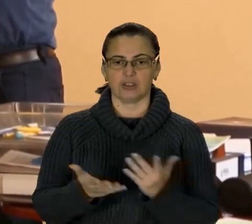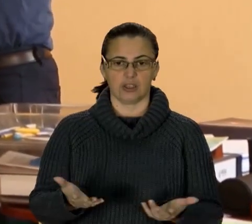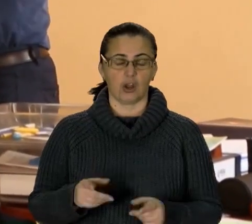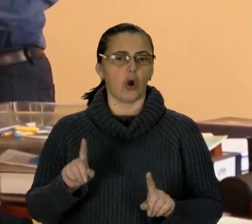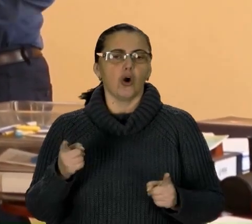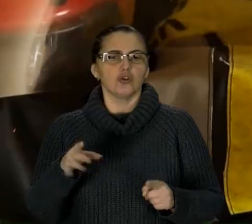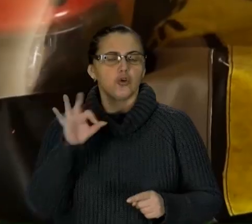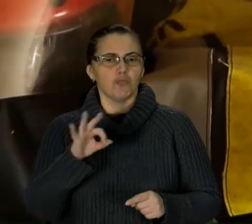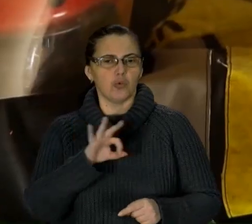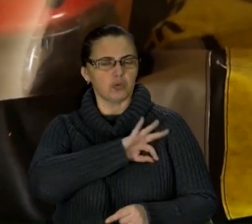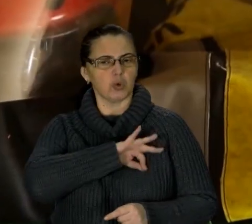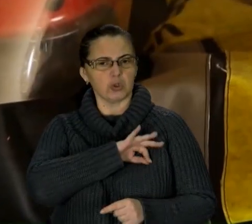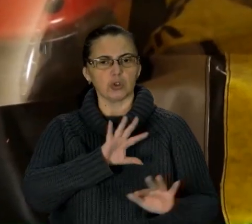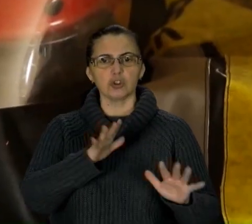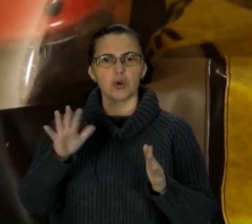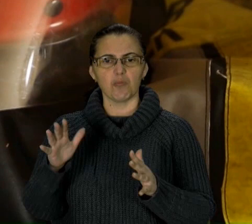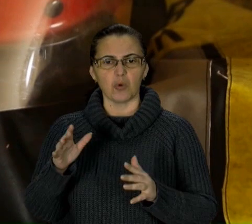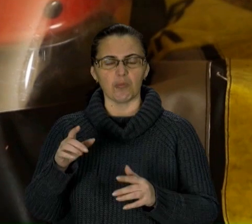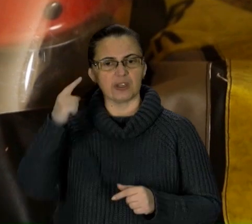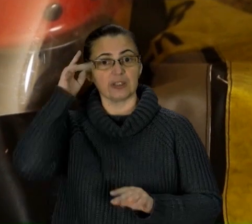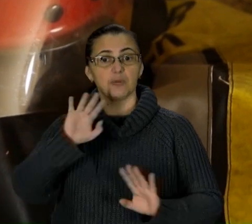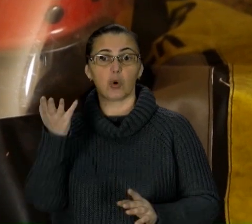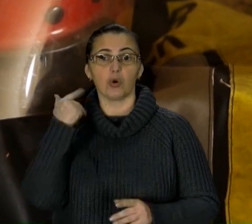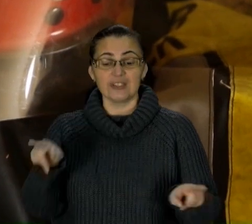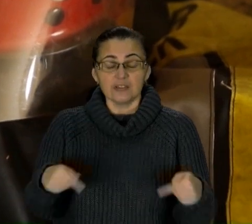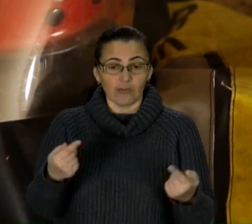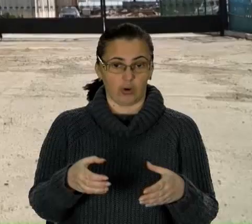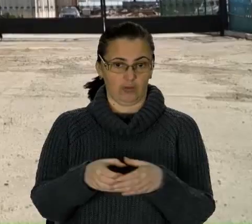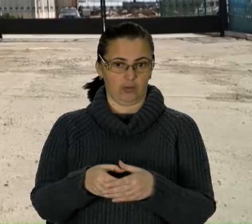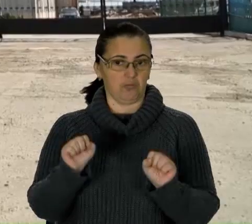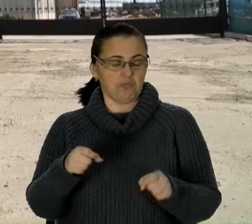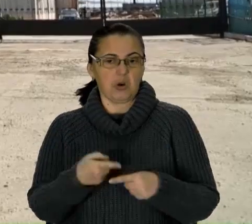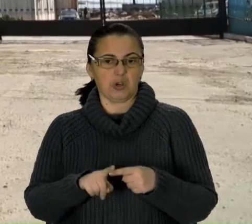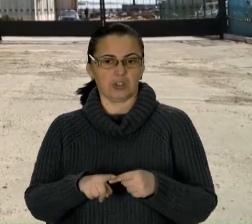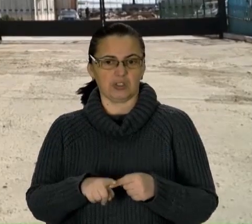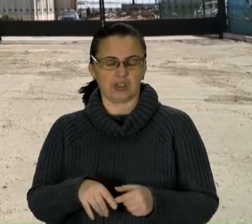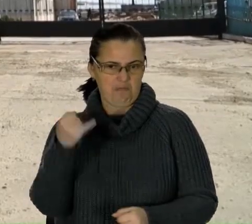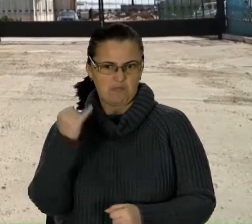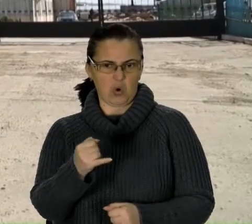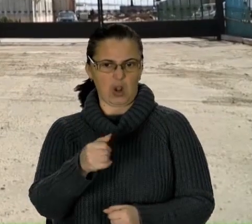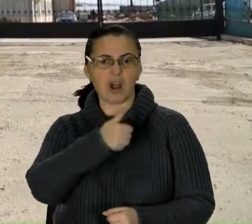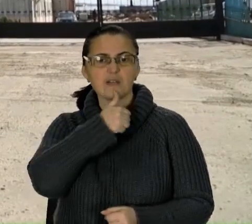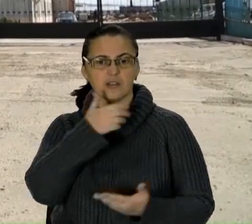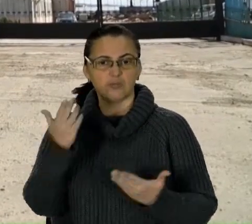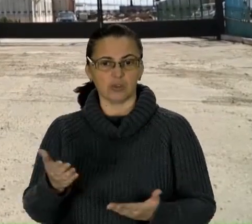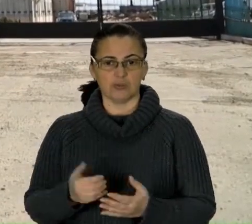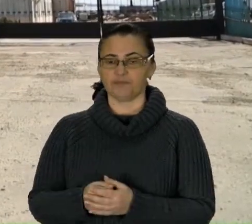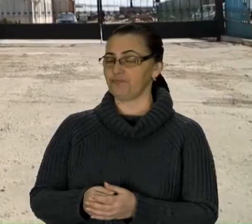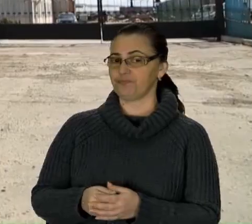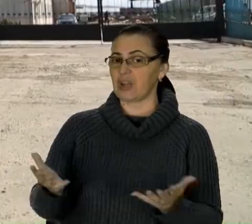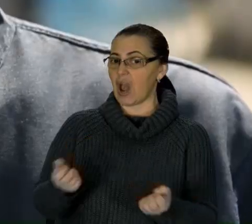не подбали ще тоді, коли команду створили? Невже це лише невдалий експеримент? Керівник самбірських рятувальників заперечує.